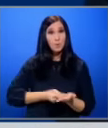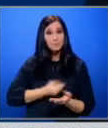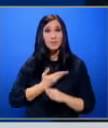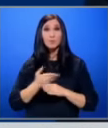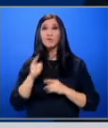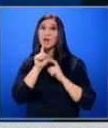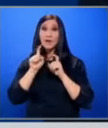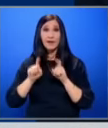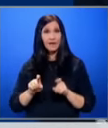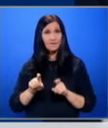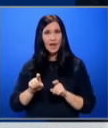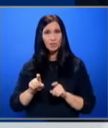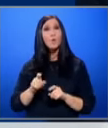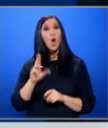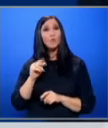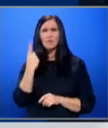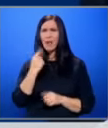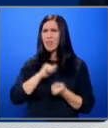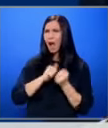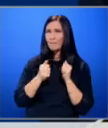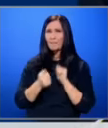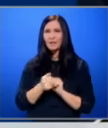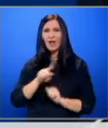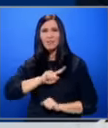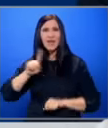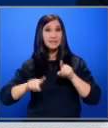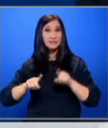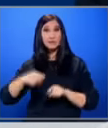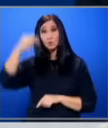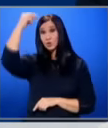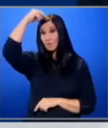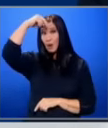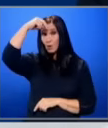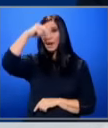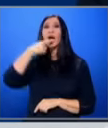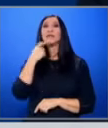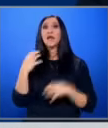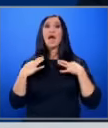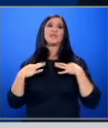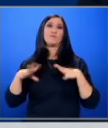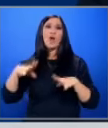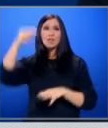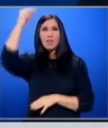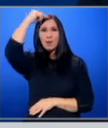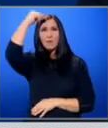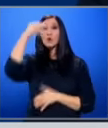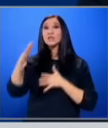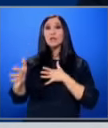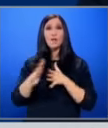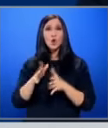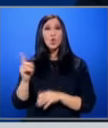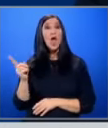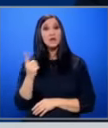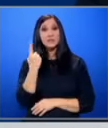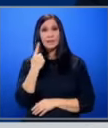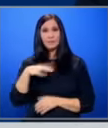на референдум. Говорим за една битка за независимостта на България и за свободата на българския народ сам